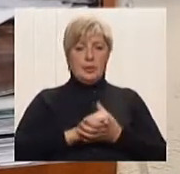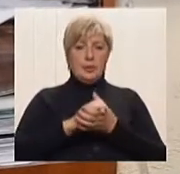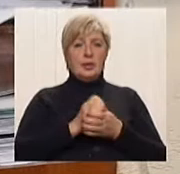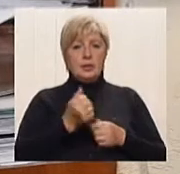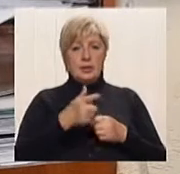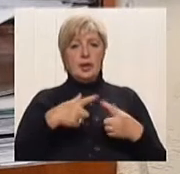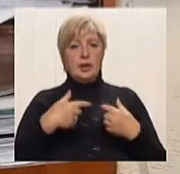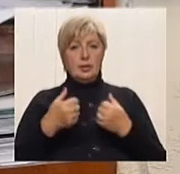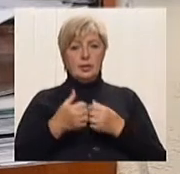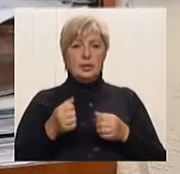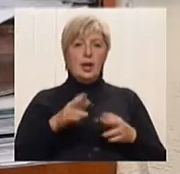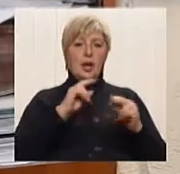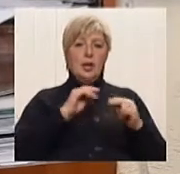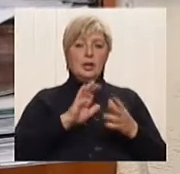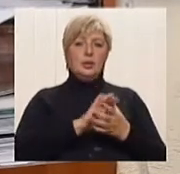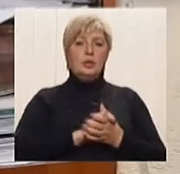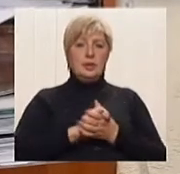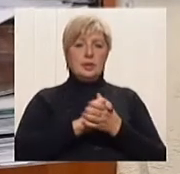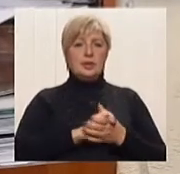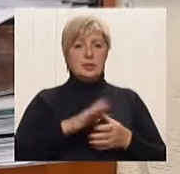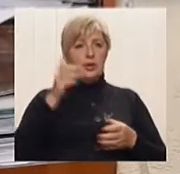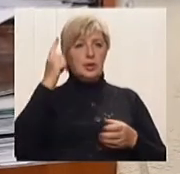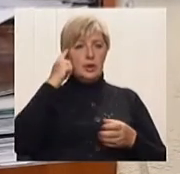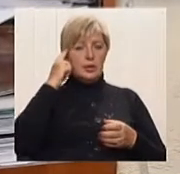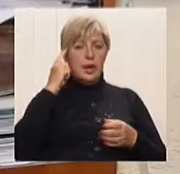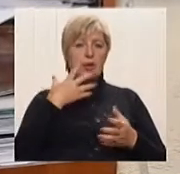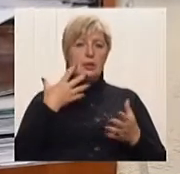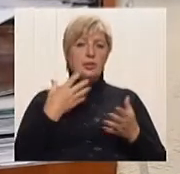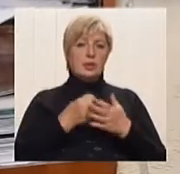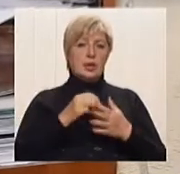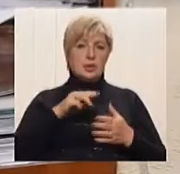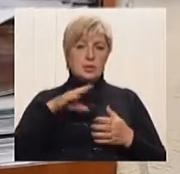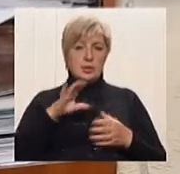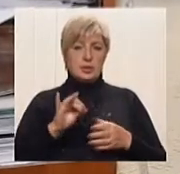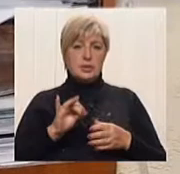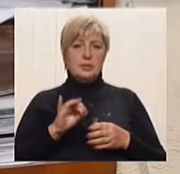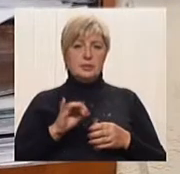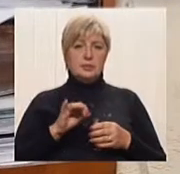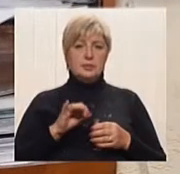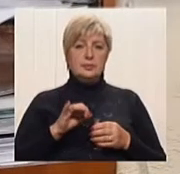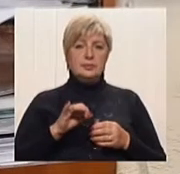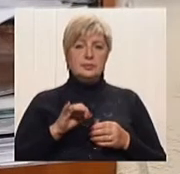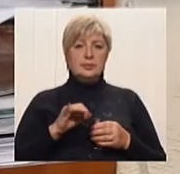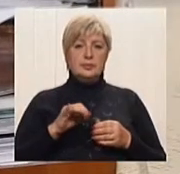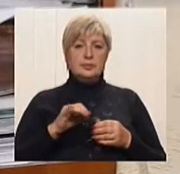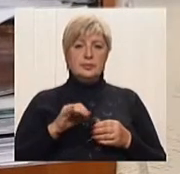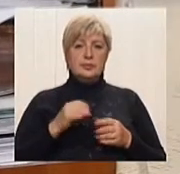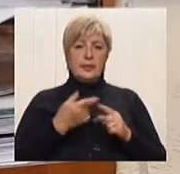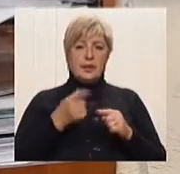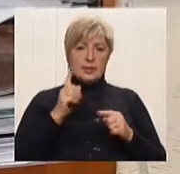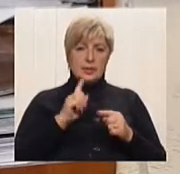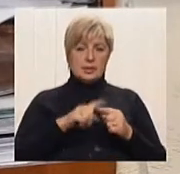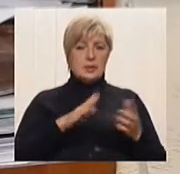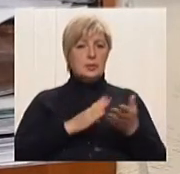Це Товариство інтелектуальної власності, голова управління, якою являюся я. Це